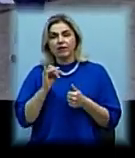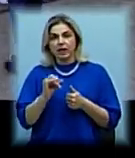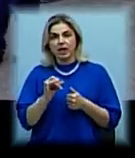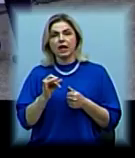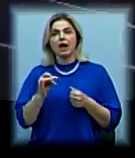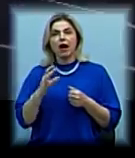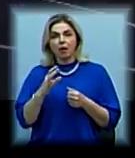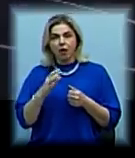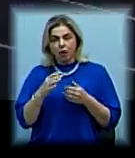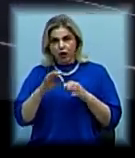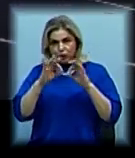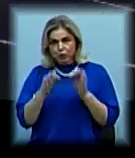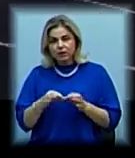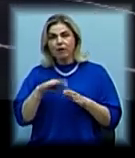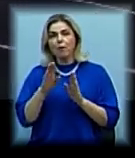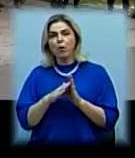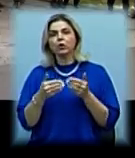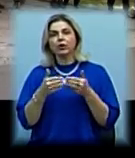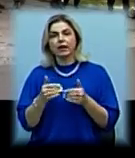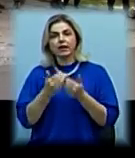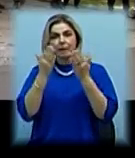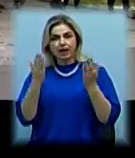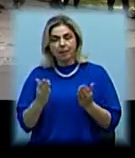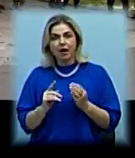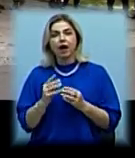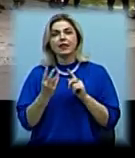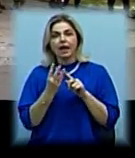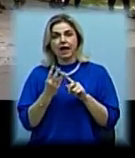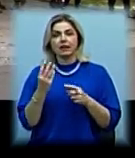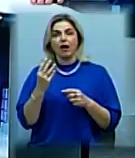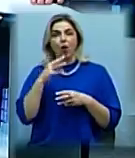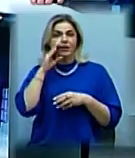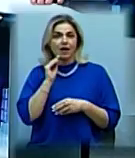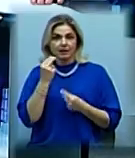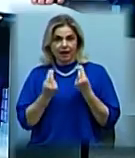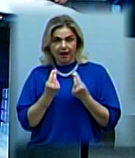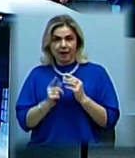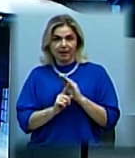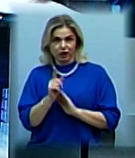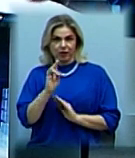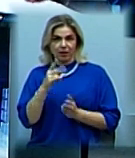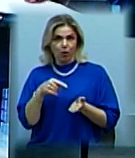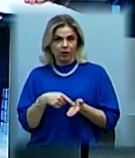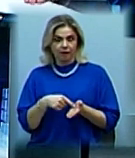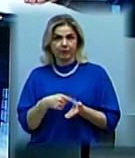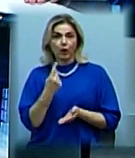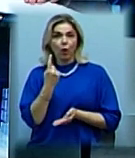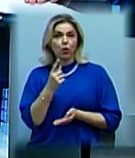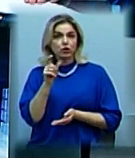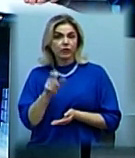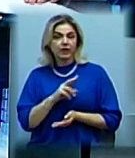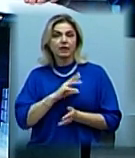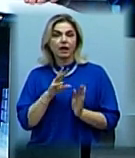мистецтва під відкритим небом. Треті козацькі ігри стартували у Миколаїві. Один загиблий та шестеро